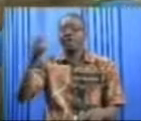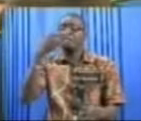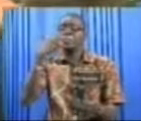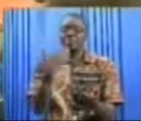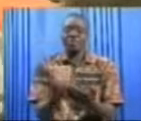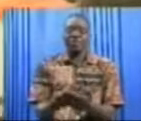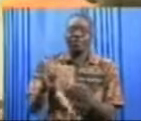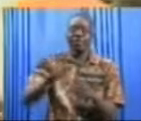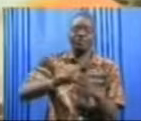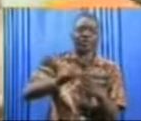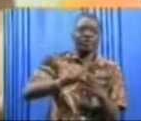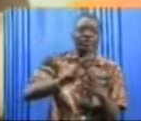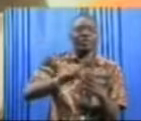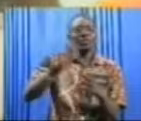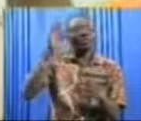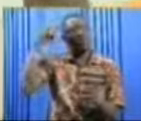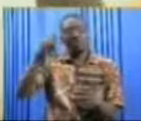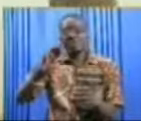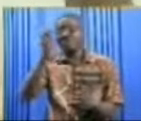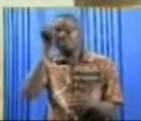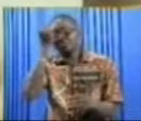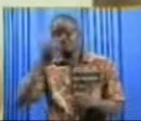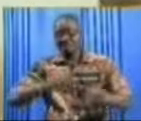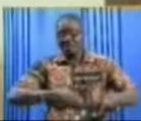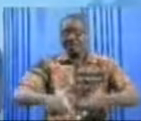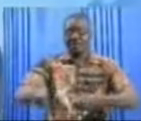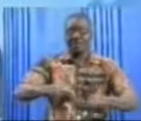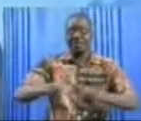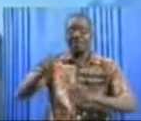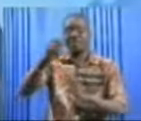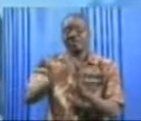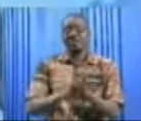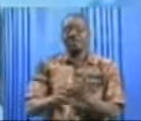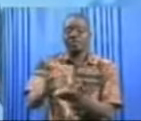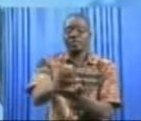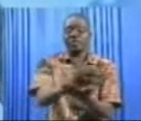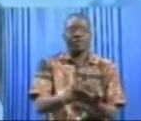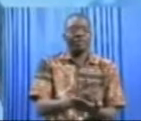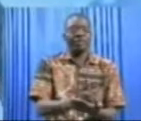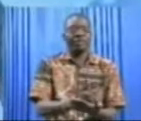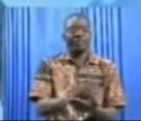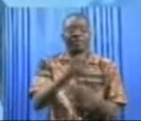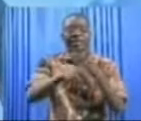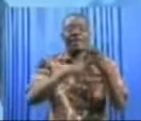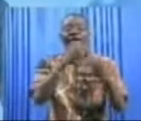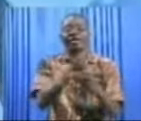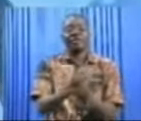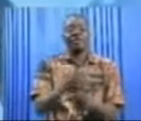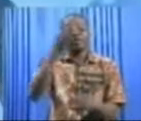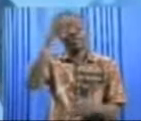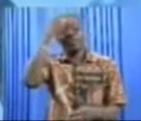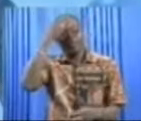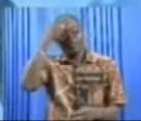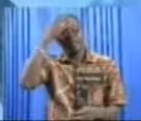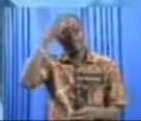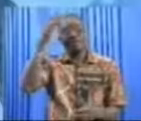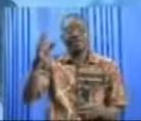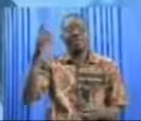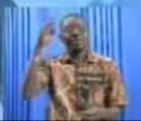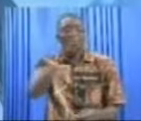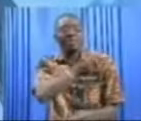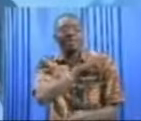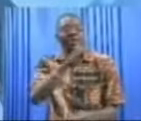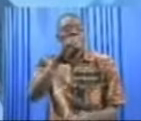fonctionnement de la majorité des administrations des collectivités. La nation reconnaît l'apport d'Emmanuel Bet,